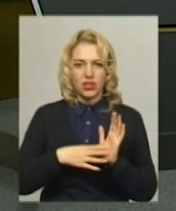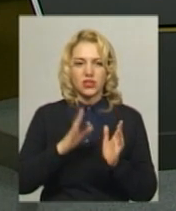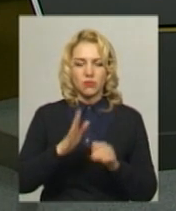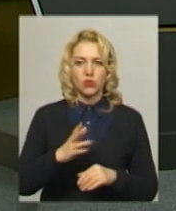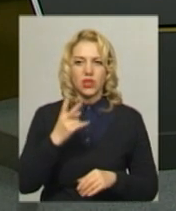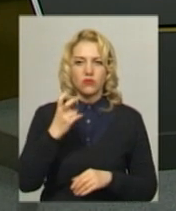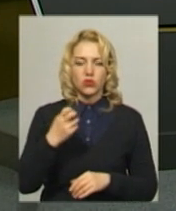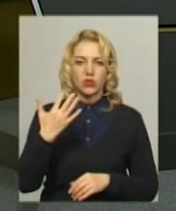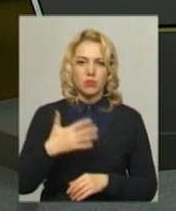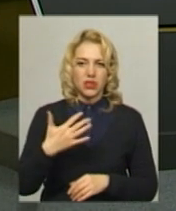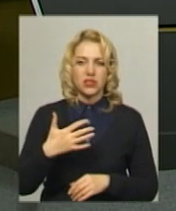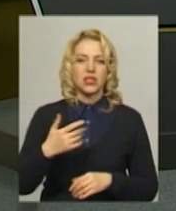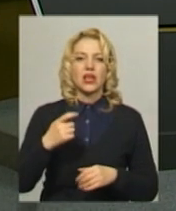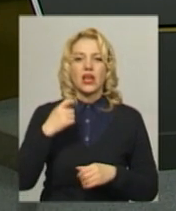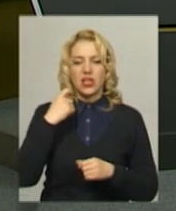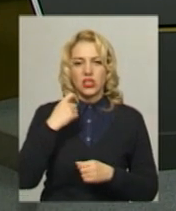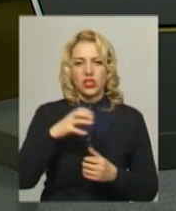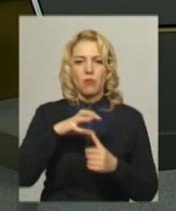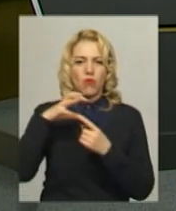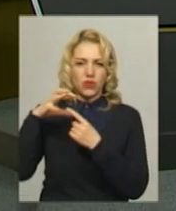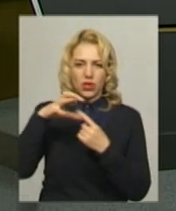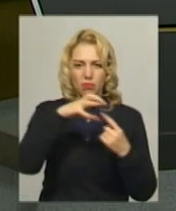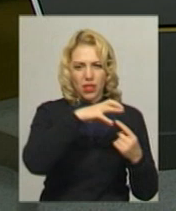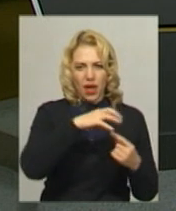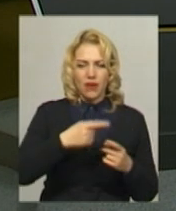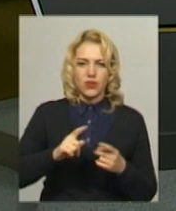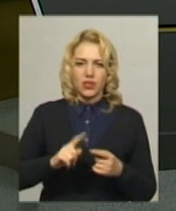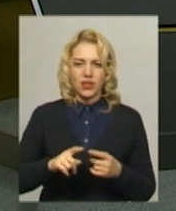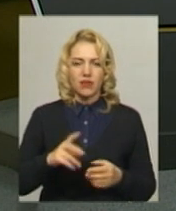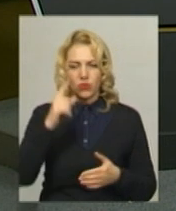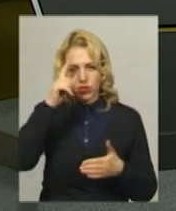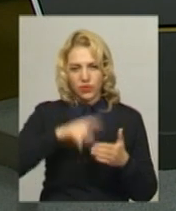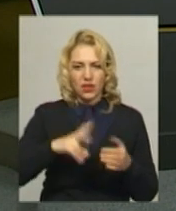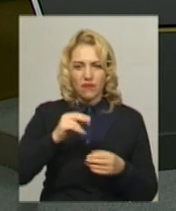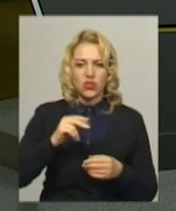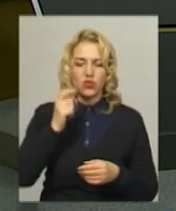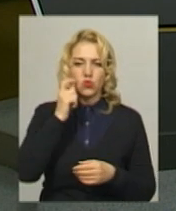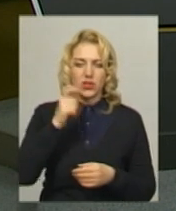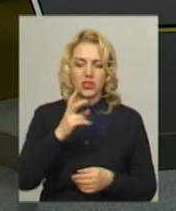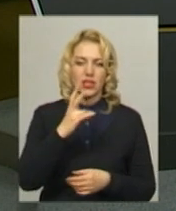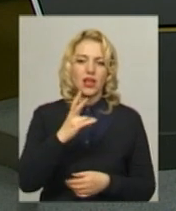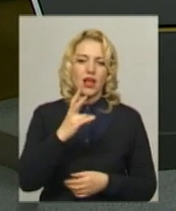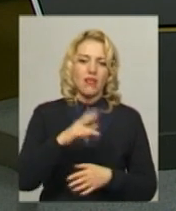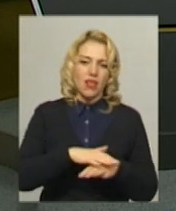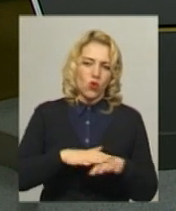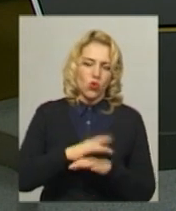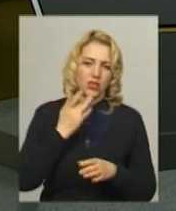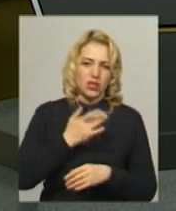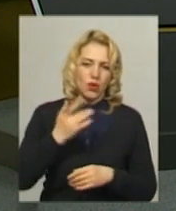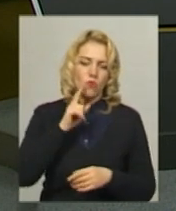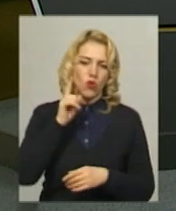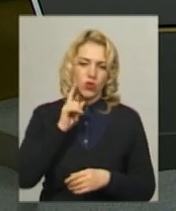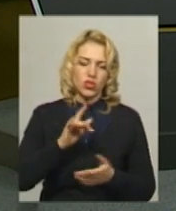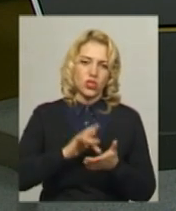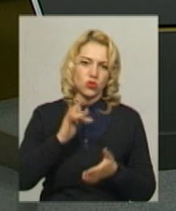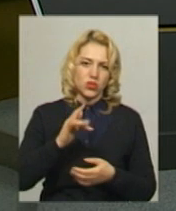235-річчя повітроплавання, 100-річчя урочистої обітниці на вірність Українській Народній Республіці та молодіжна столиці України